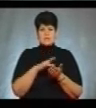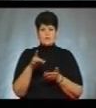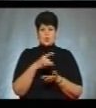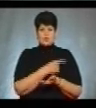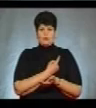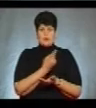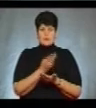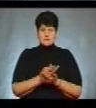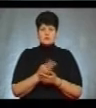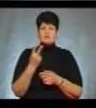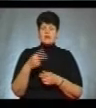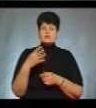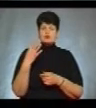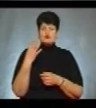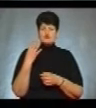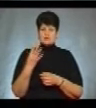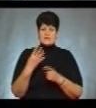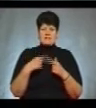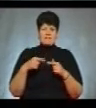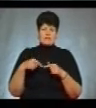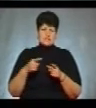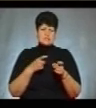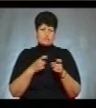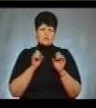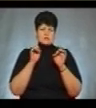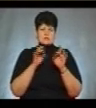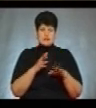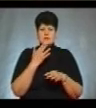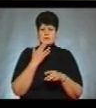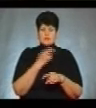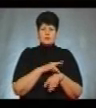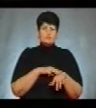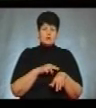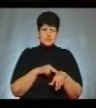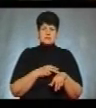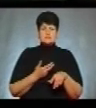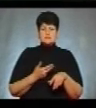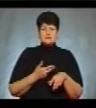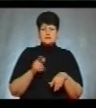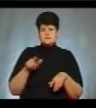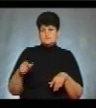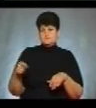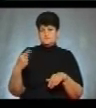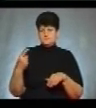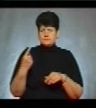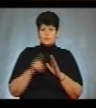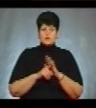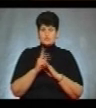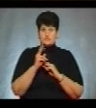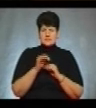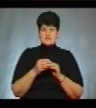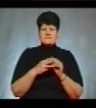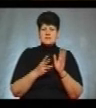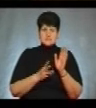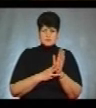24 види зброї здали до Нацполіції області жителі Тернопільщини з початку квітня. Це 18 мисливських